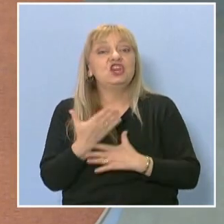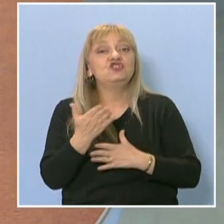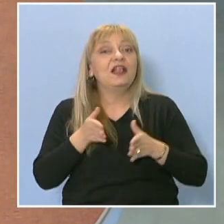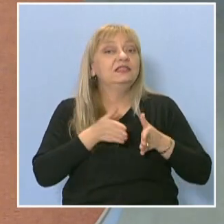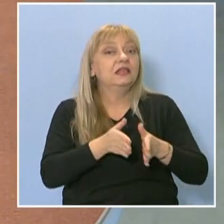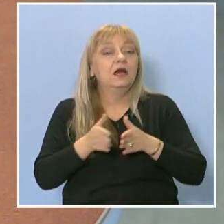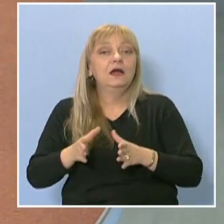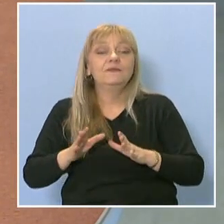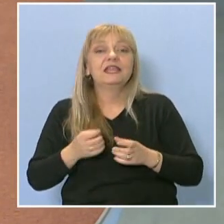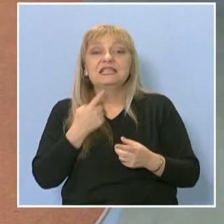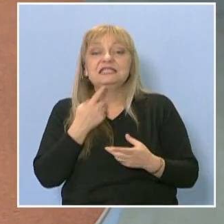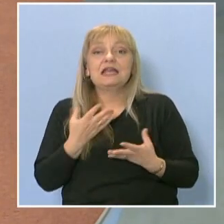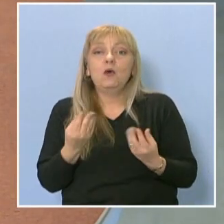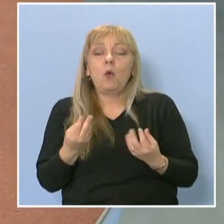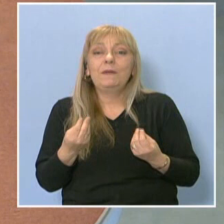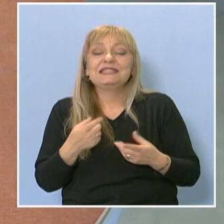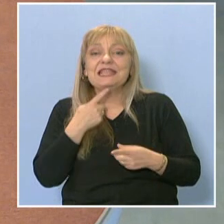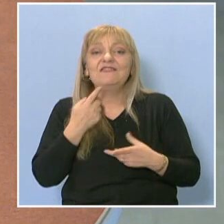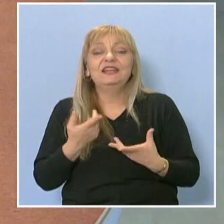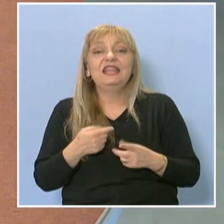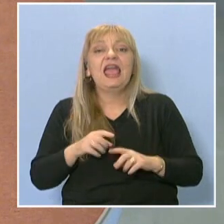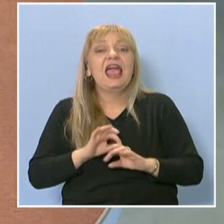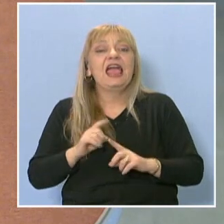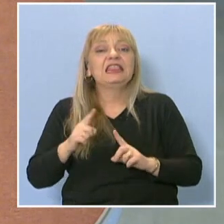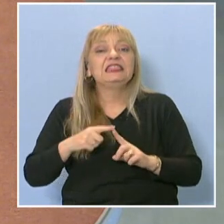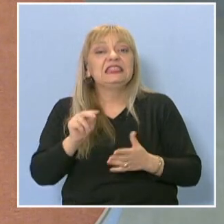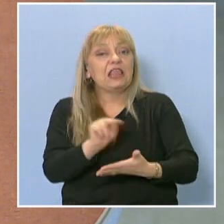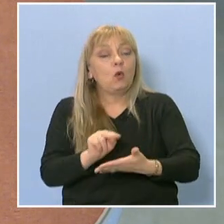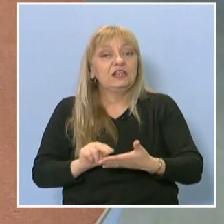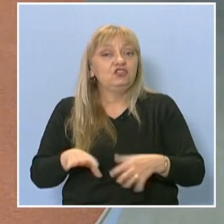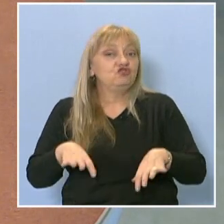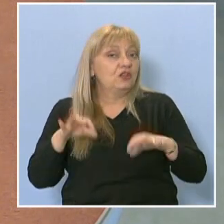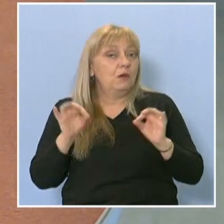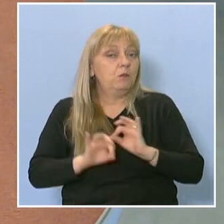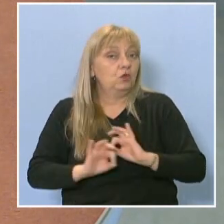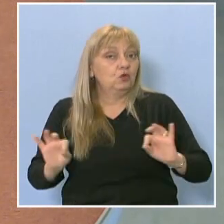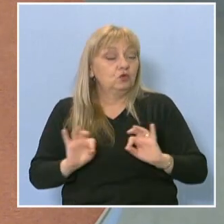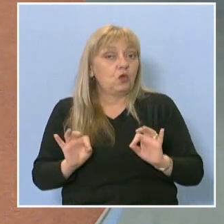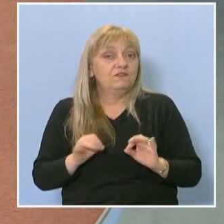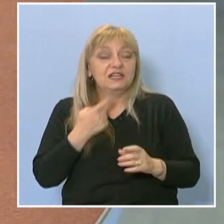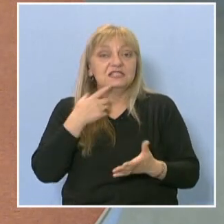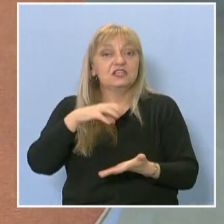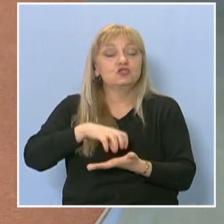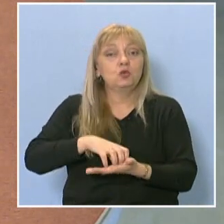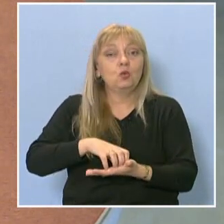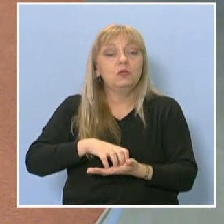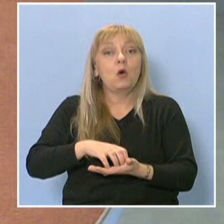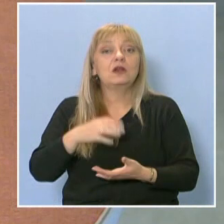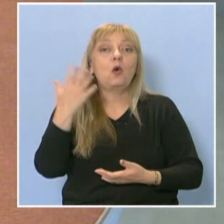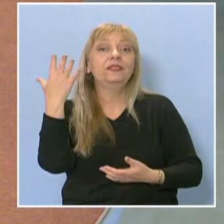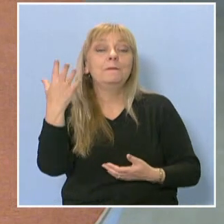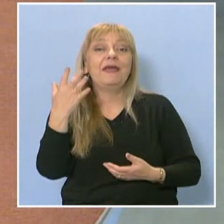опресняване на общата теоретична подготовка, защото отбора се състои от петокурсници.